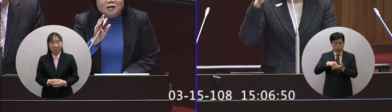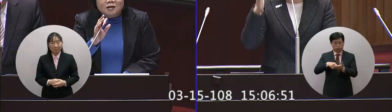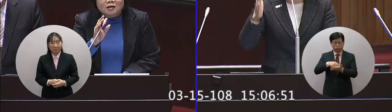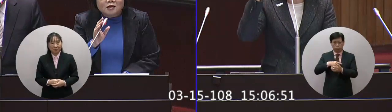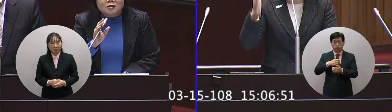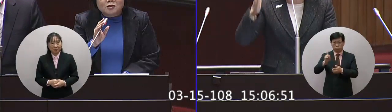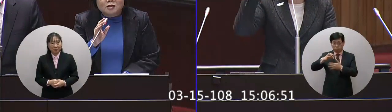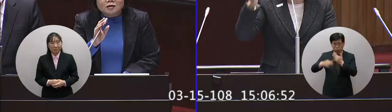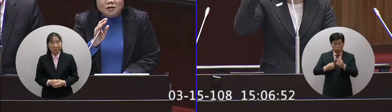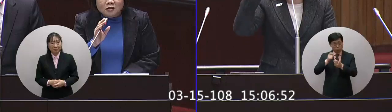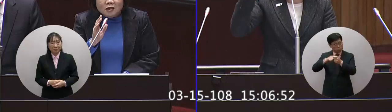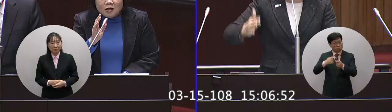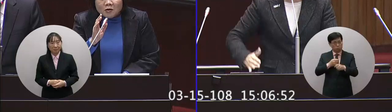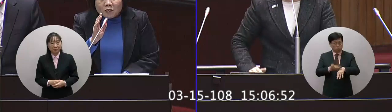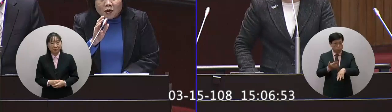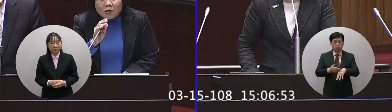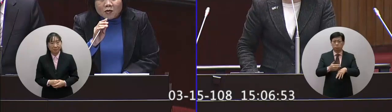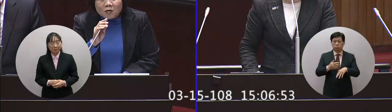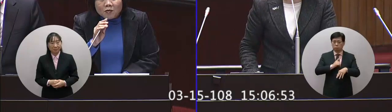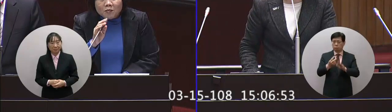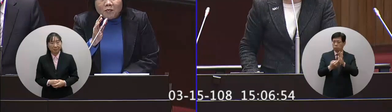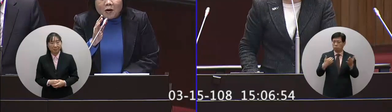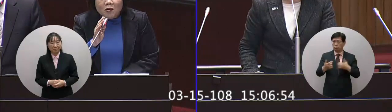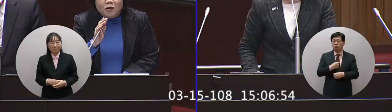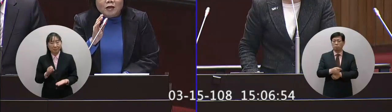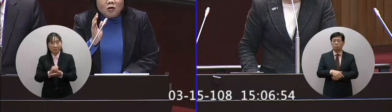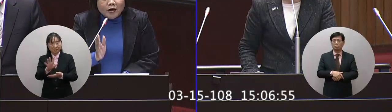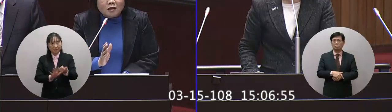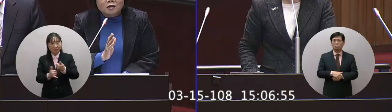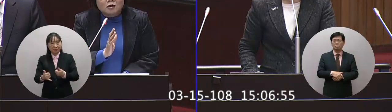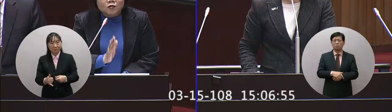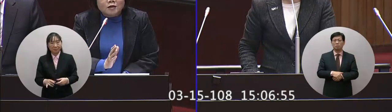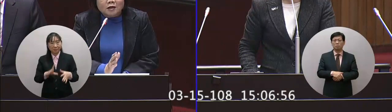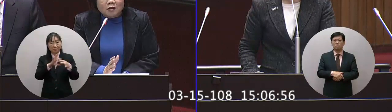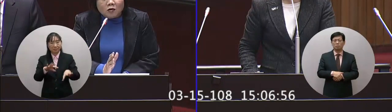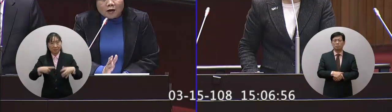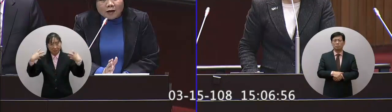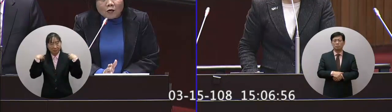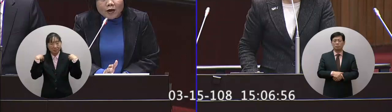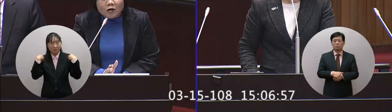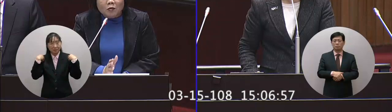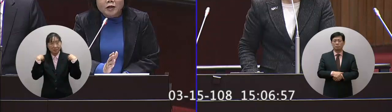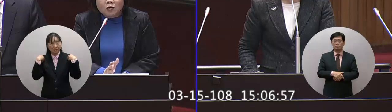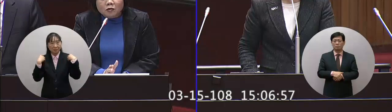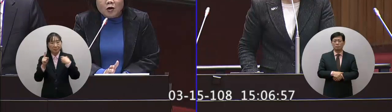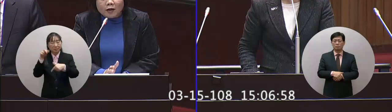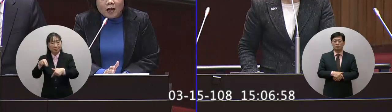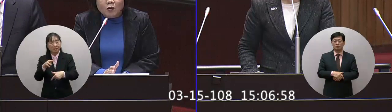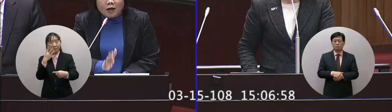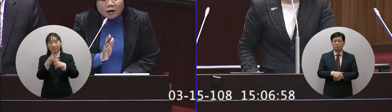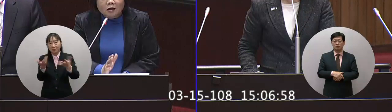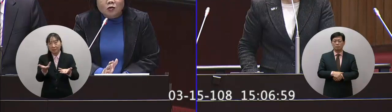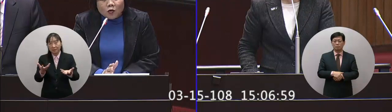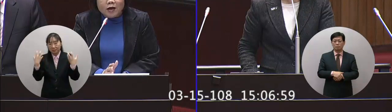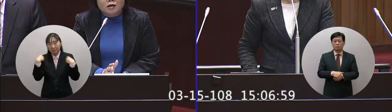取你有什麼條件目標手段方式你要講清楚啊報告委員因為負責的單位我們的業務業